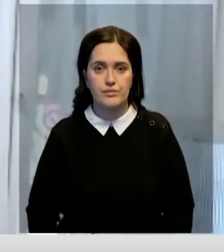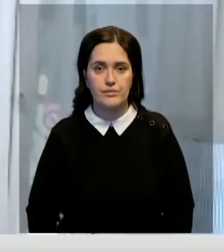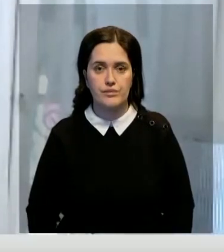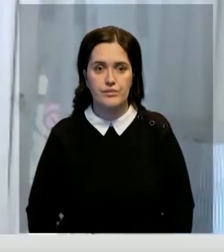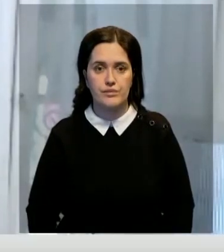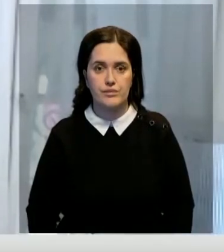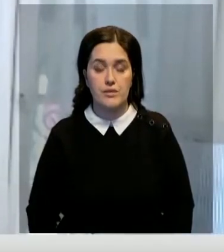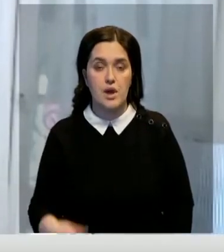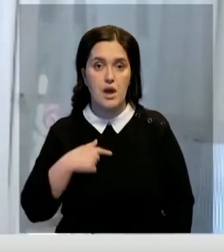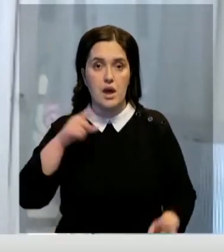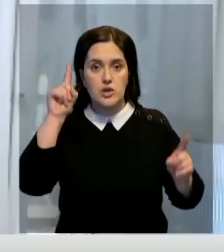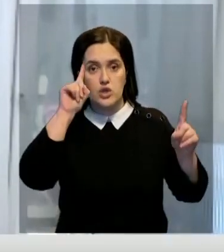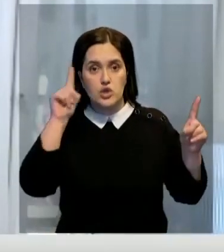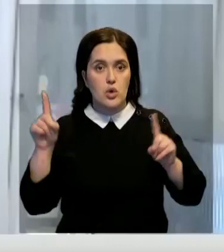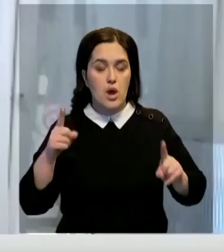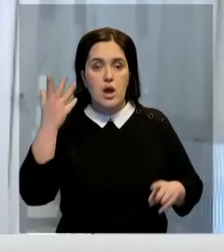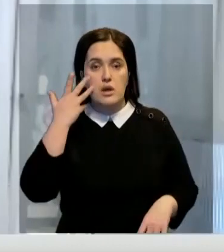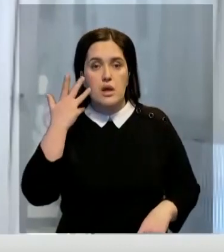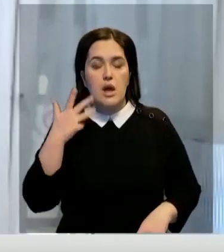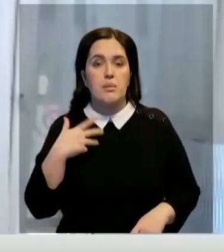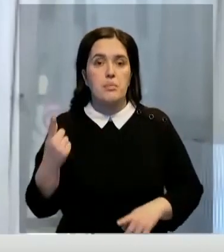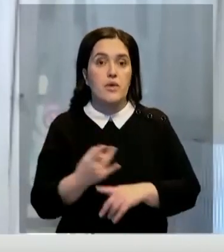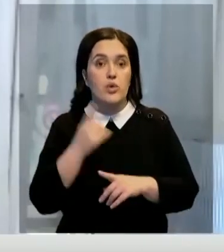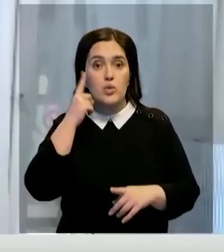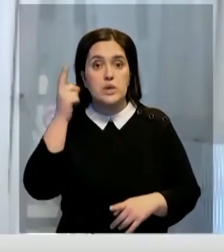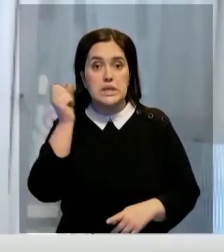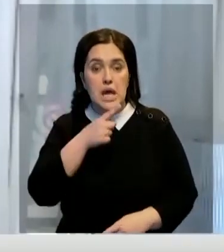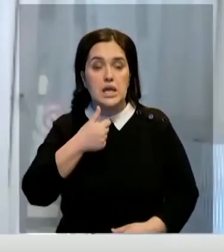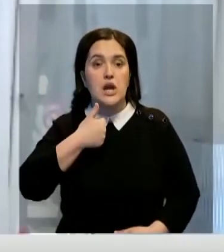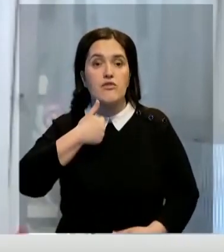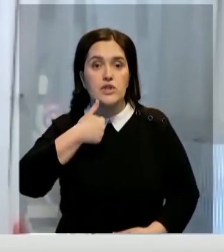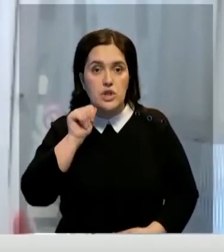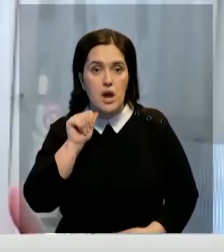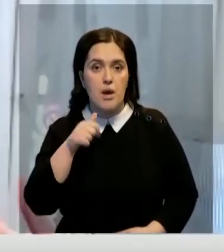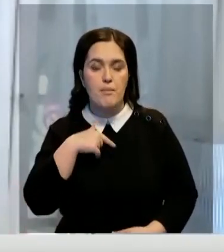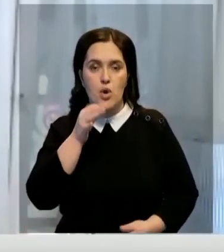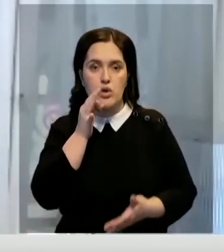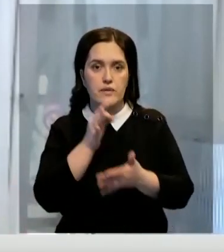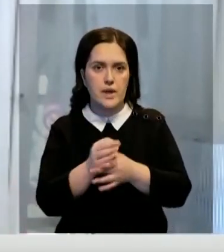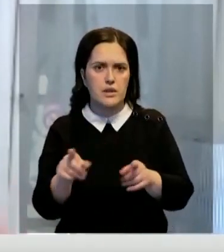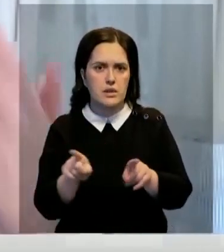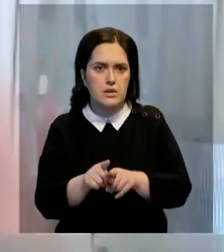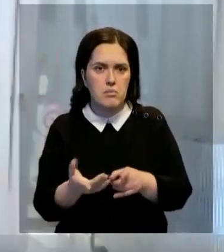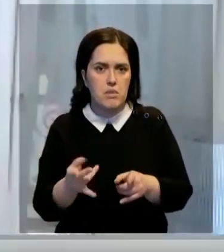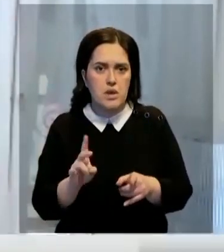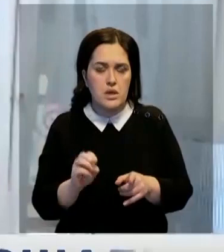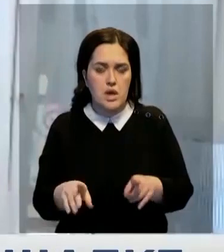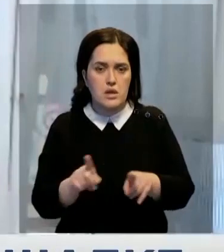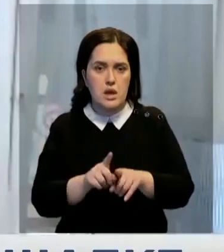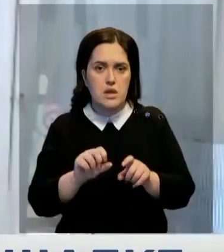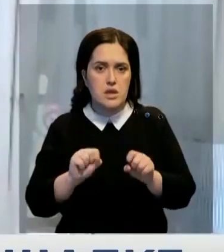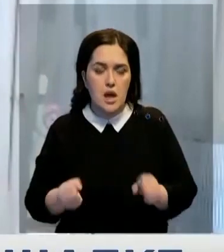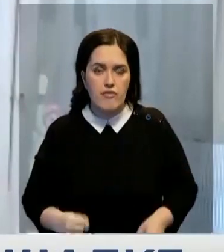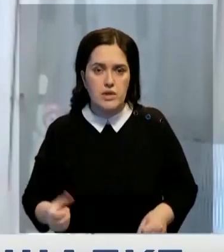Это шокирует. Когда я впервые узнала вчера, мой ответ был примерно таким. Ну нет, это невозможно. Это